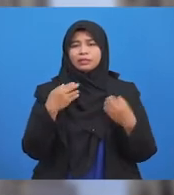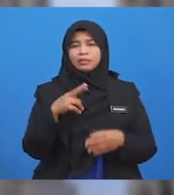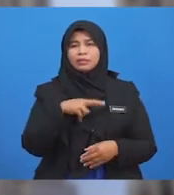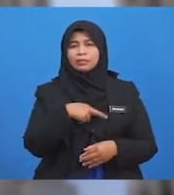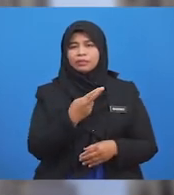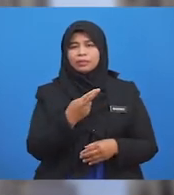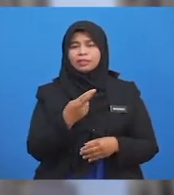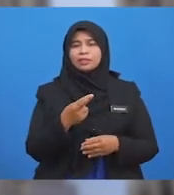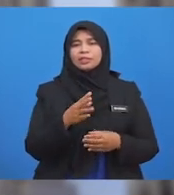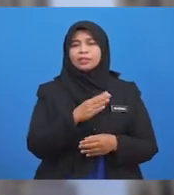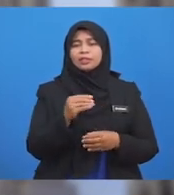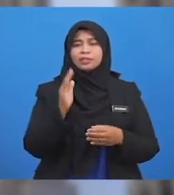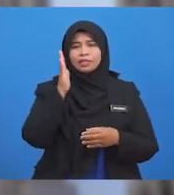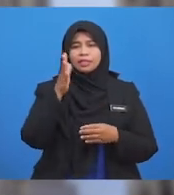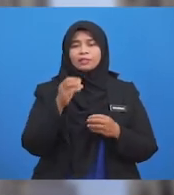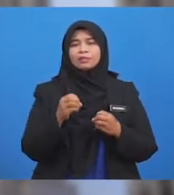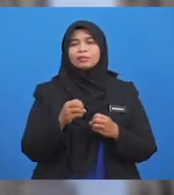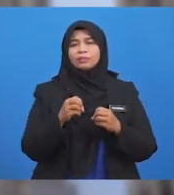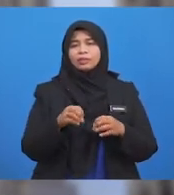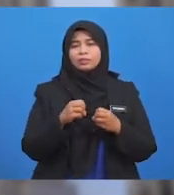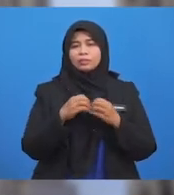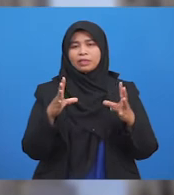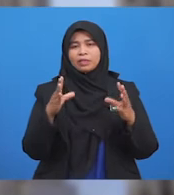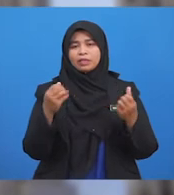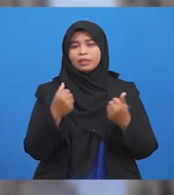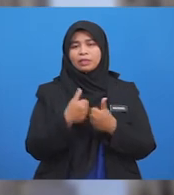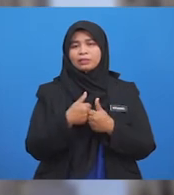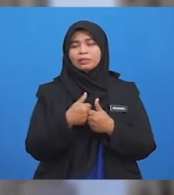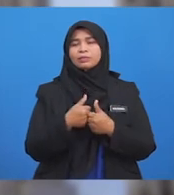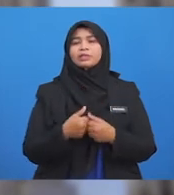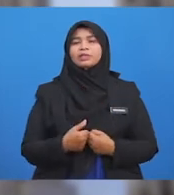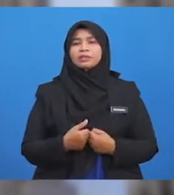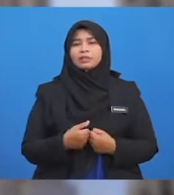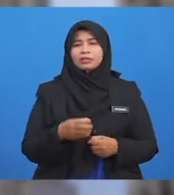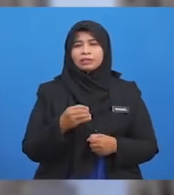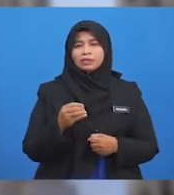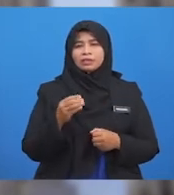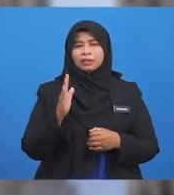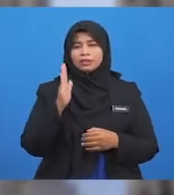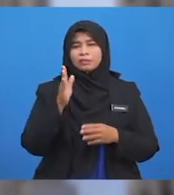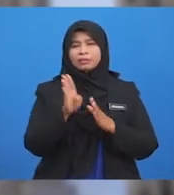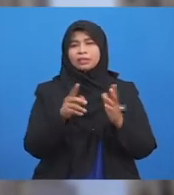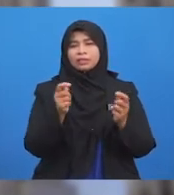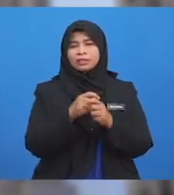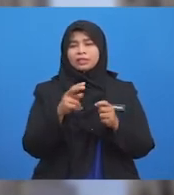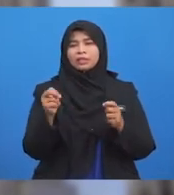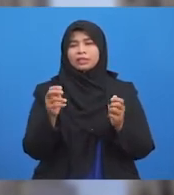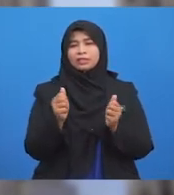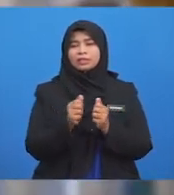Sekaligus Boleh Mencetuskan Perselesihan Ia Sama Sekali Amat